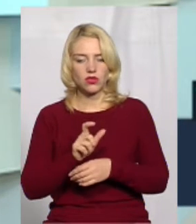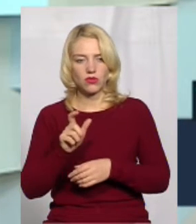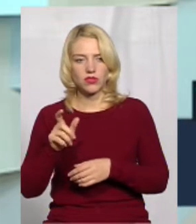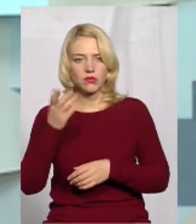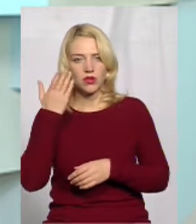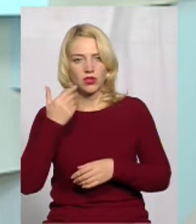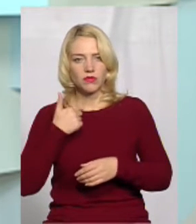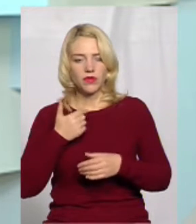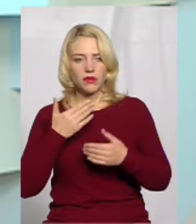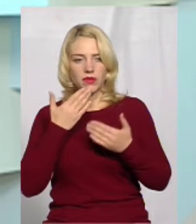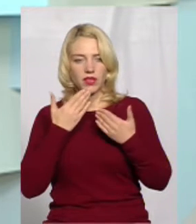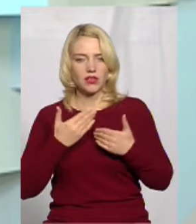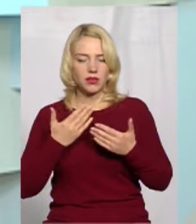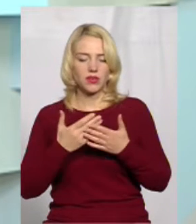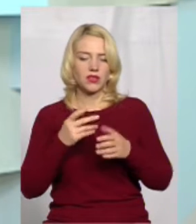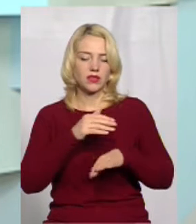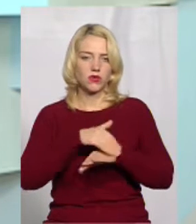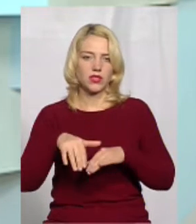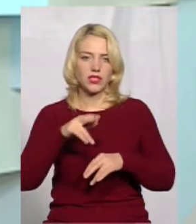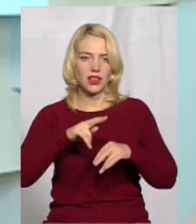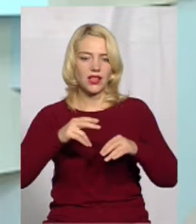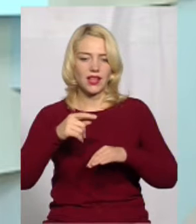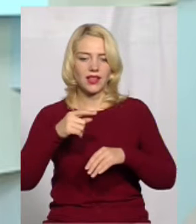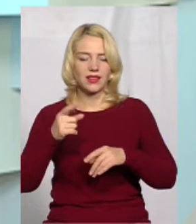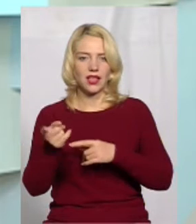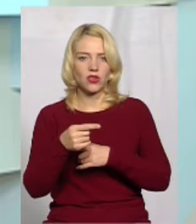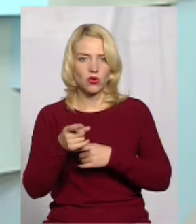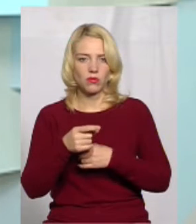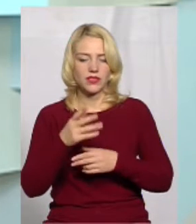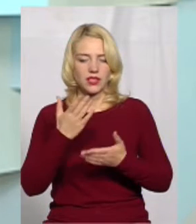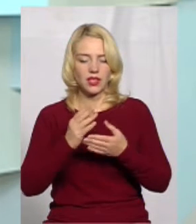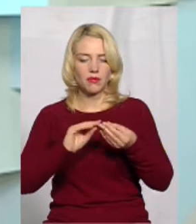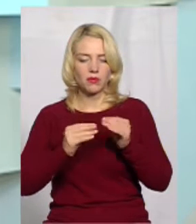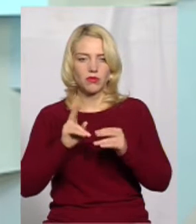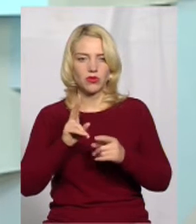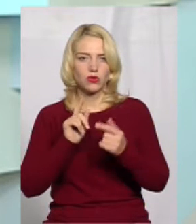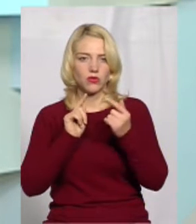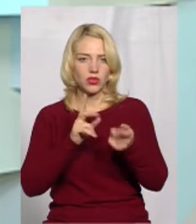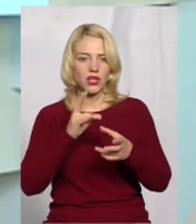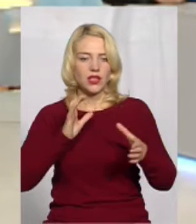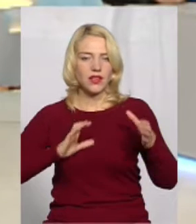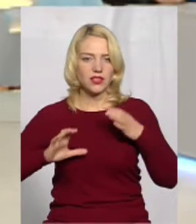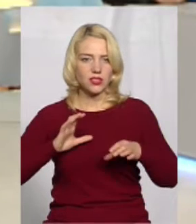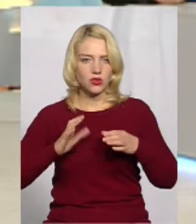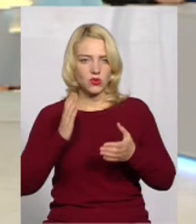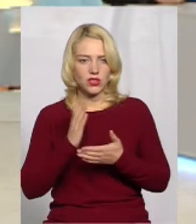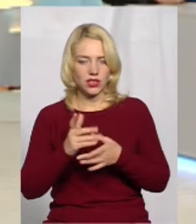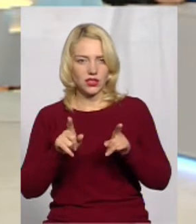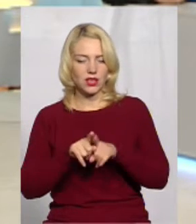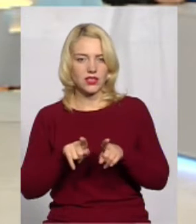коли вони питають, там і по Тернопільській ж є проблемне будівництво, проти якого виступили мешканці, на інститутській зараз так само